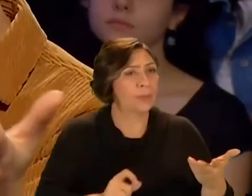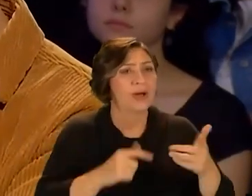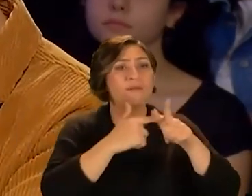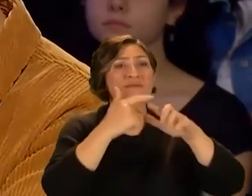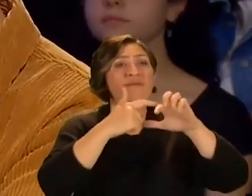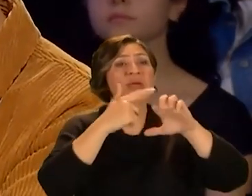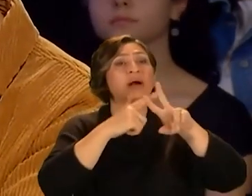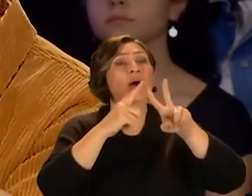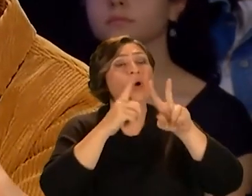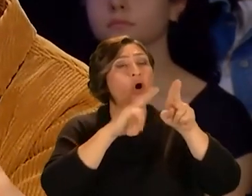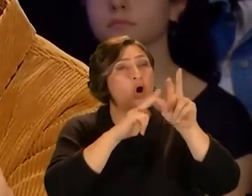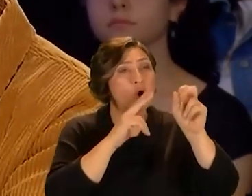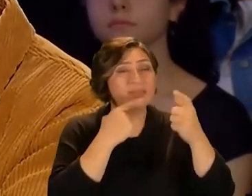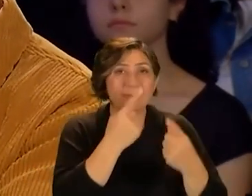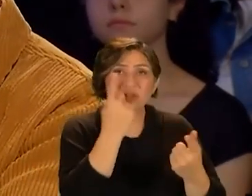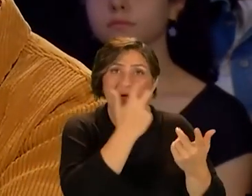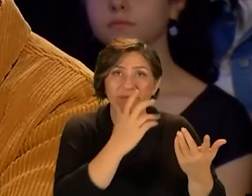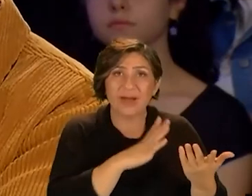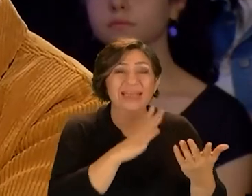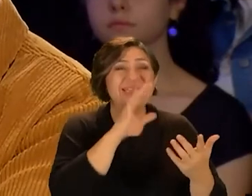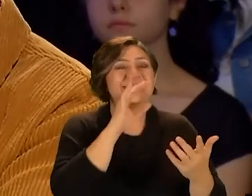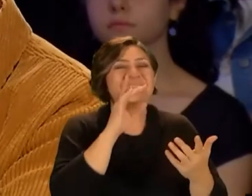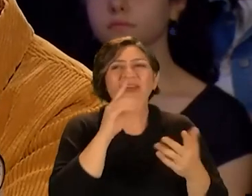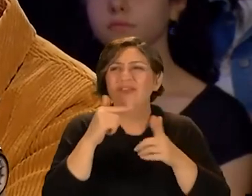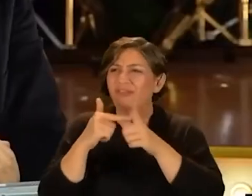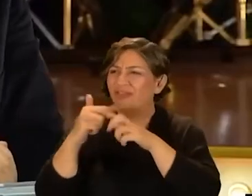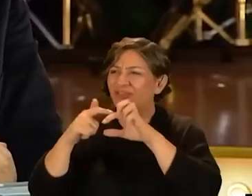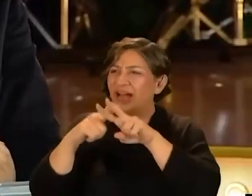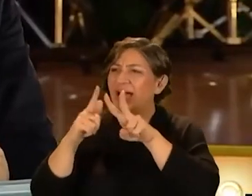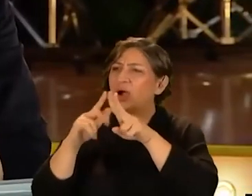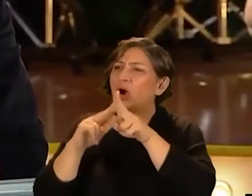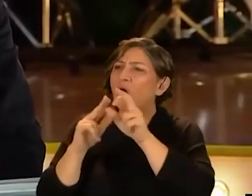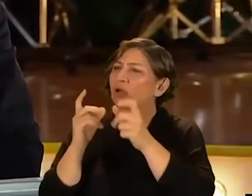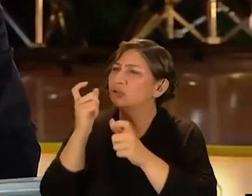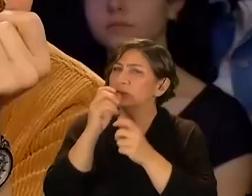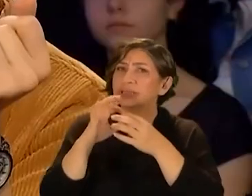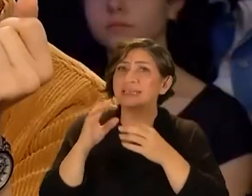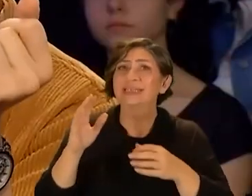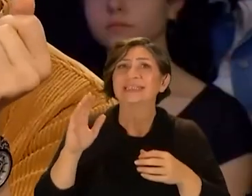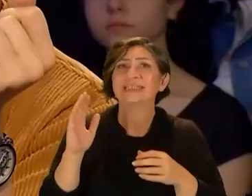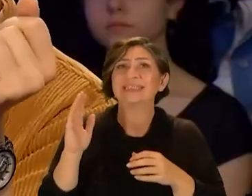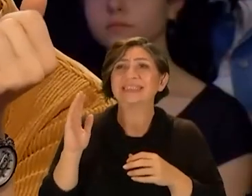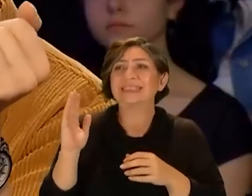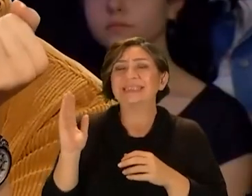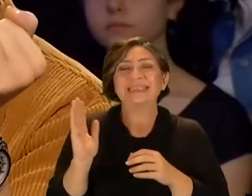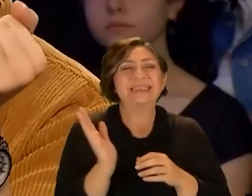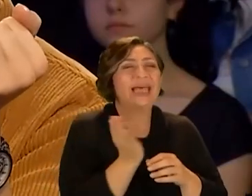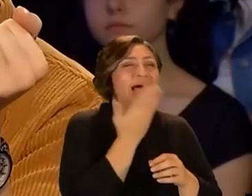Bravo Franco diye şarkımda var Sadece Aşık Franco'nun sözleri Söylesene Salla